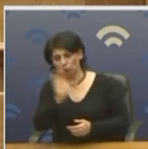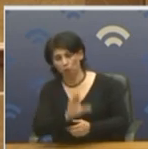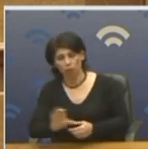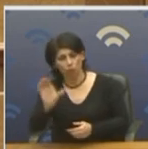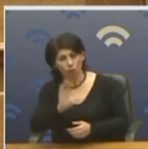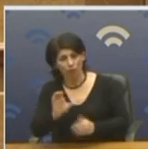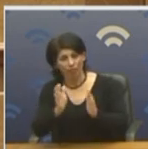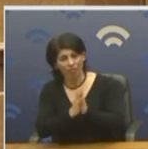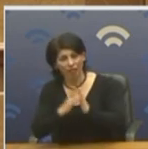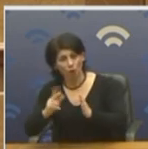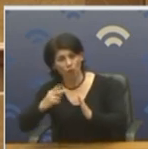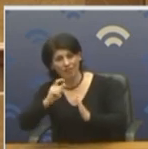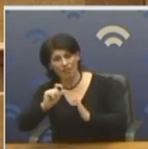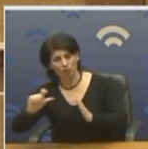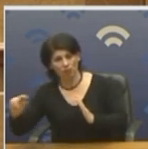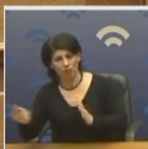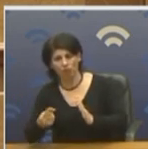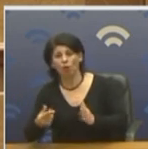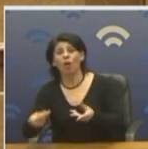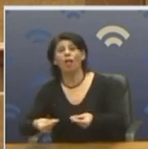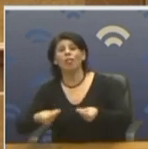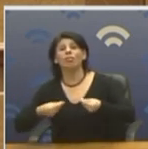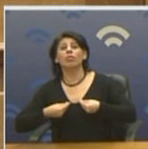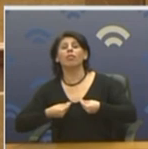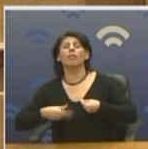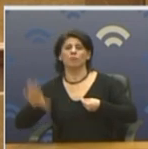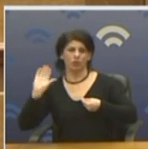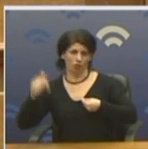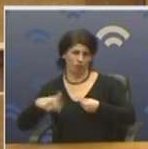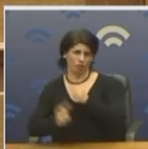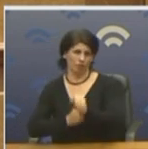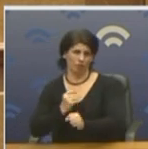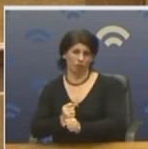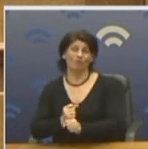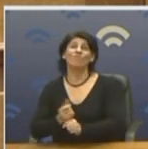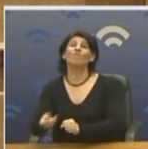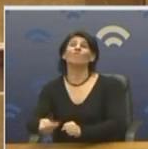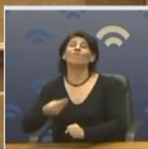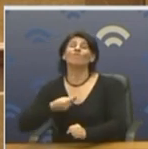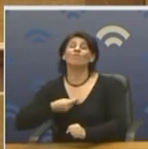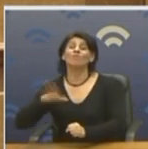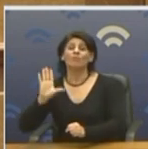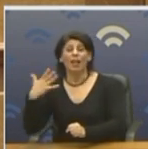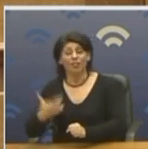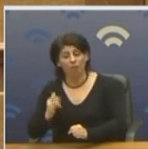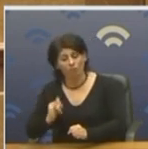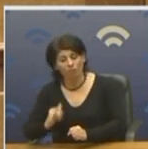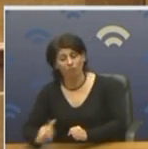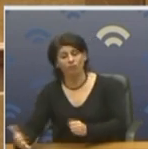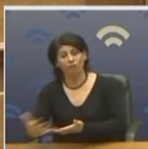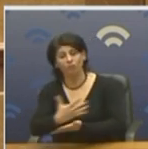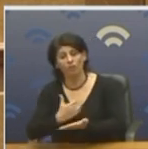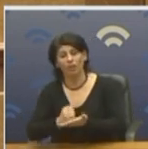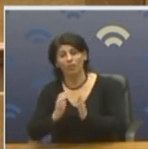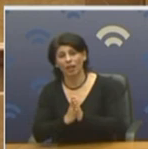μας έδινε 18 δισεκατομμύρια ευρώ. Δεν θα μας τα δώσει, δυστυχώς, φέτος. Δεν θα μας τα δώσει τα 18 δισεκατομμύρια. Θα έχουμε και ιστέρηση εσόδων 18